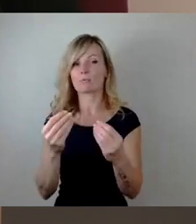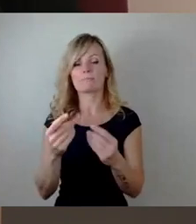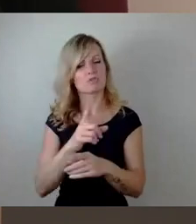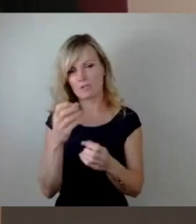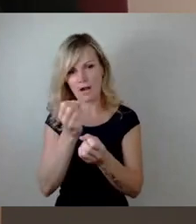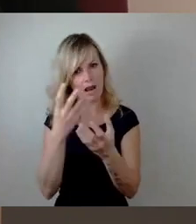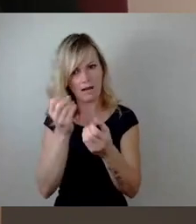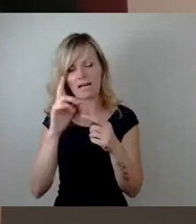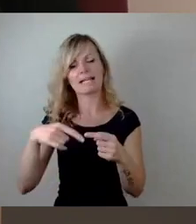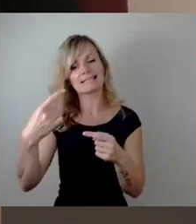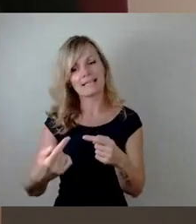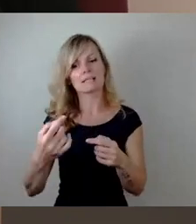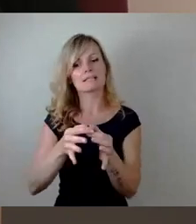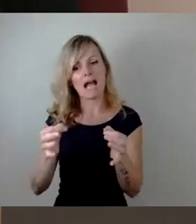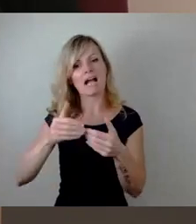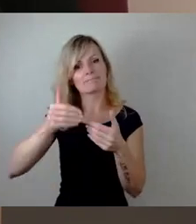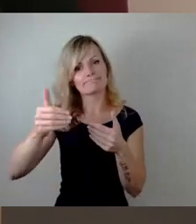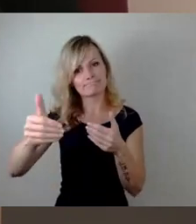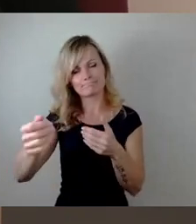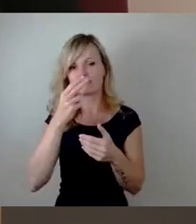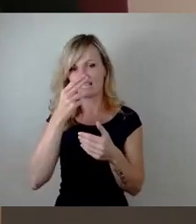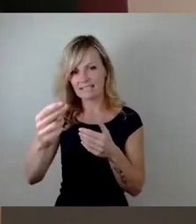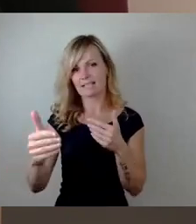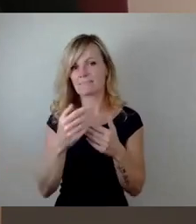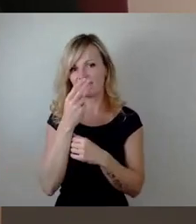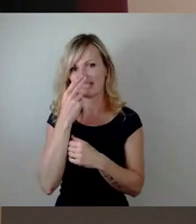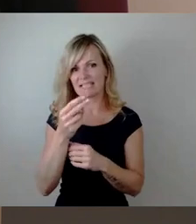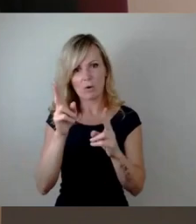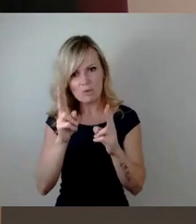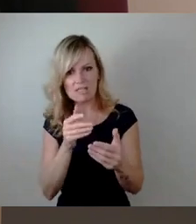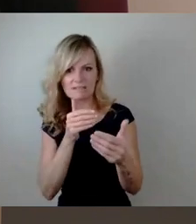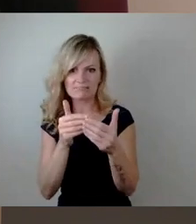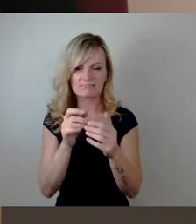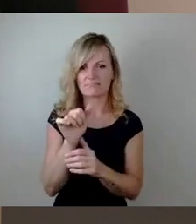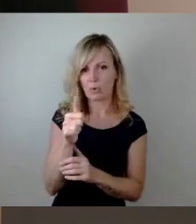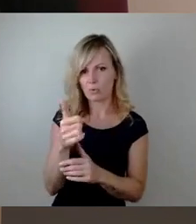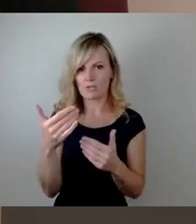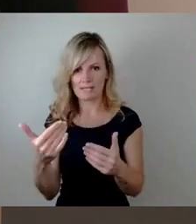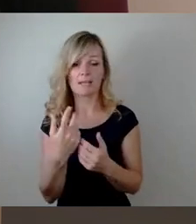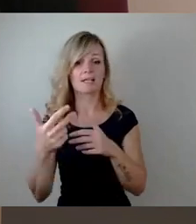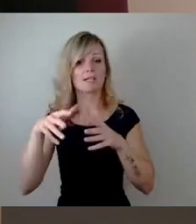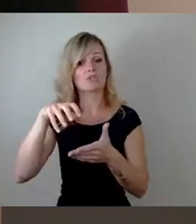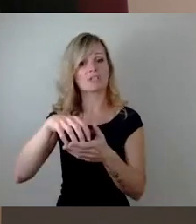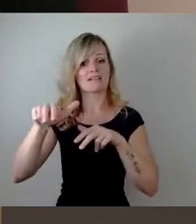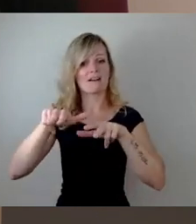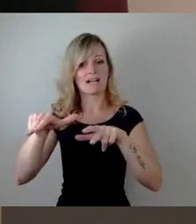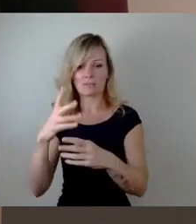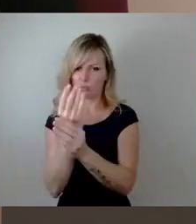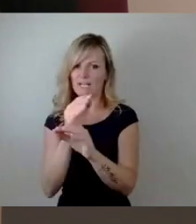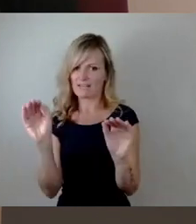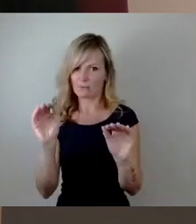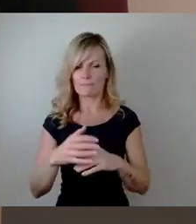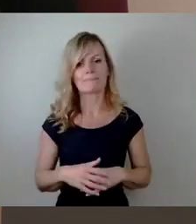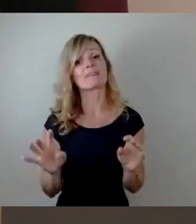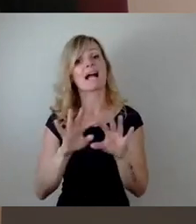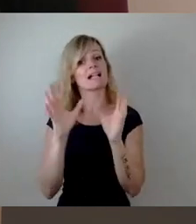Tagen verdichten. Und dazu wird die Stadtverwaltung natürlich informieren. Generell gilt, es sind alle Schutzmaßnahmen